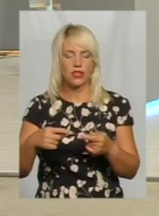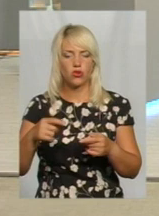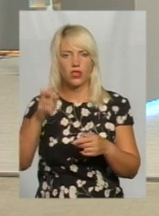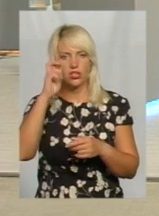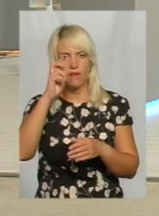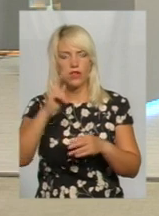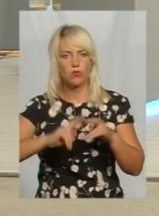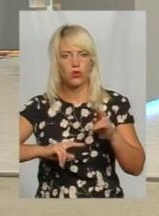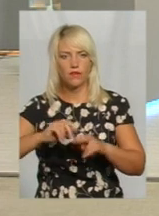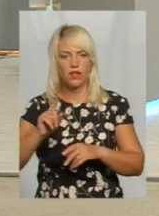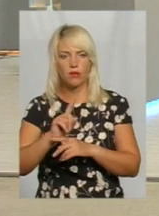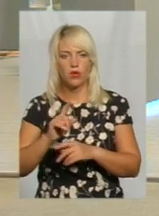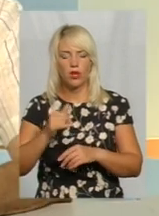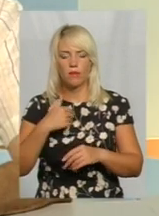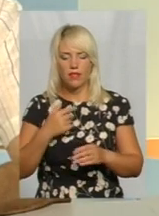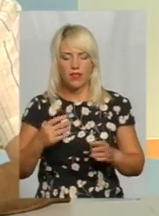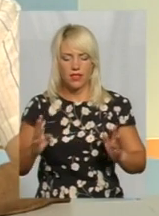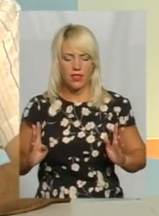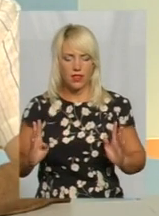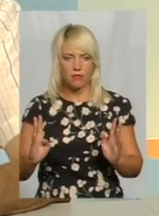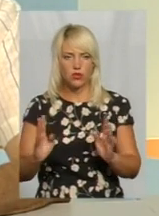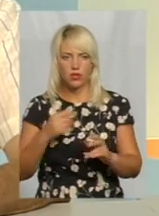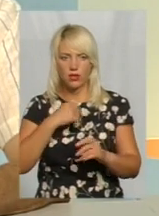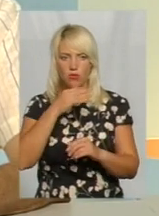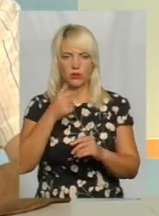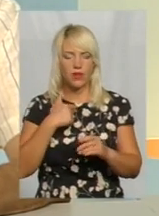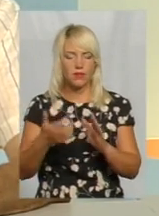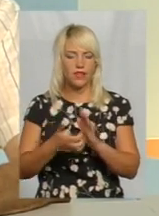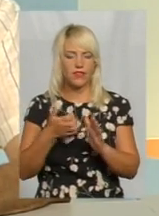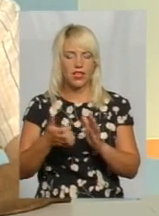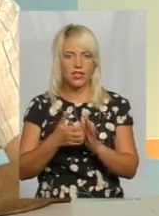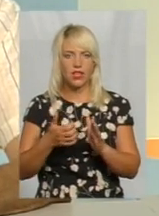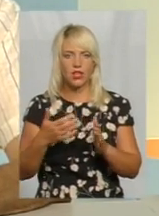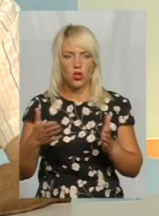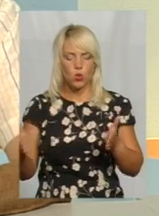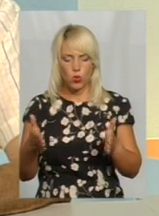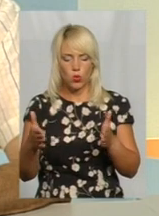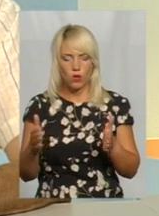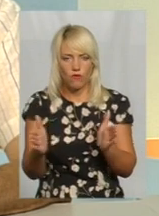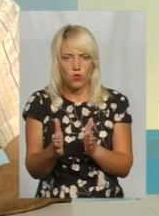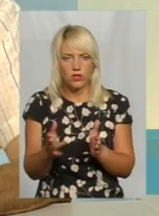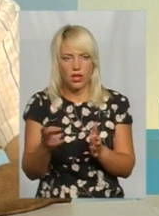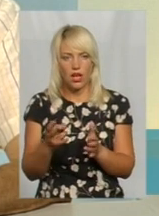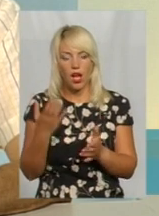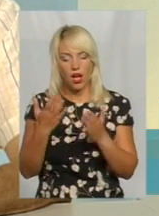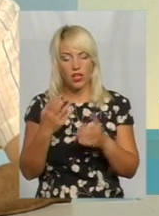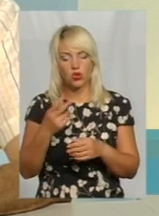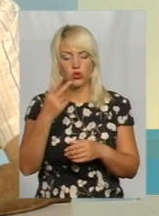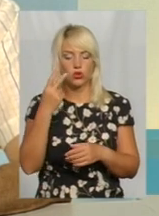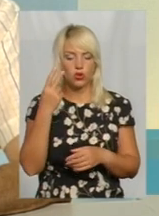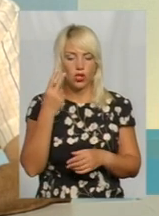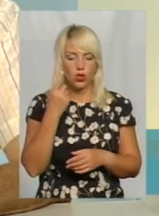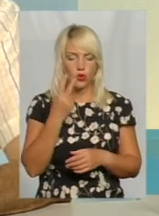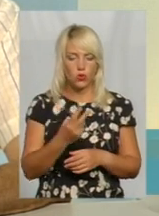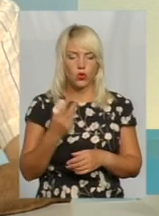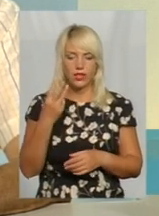у нас на межі ми вже не можемо садити дерево, нам недостатньо ширини змоги відведення. Якщо вже дороги вищої категорії, 3-ої, 2-ї, 1-ї категорії,